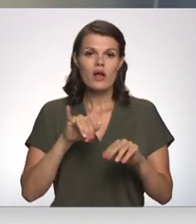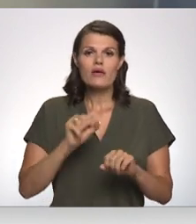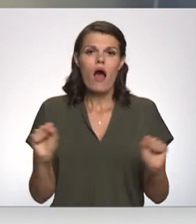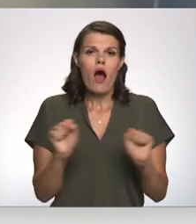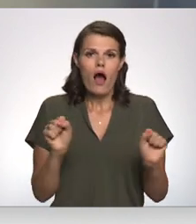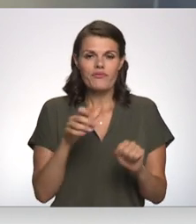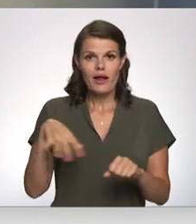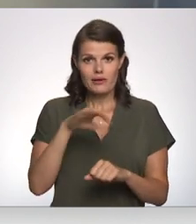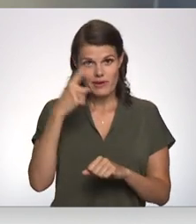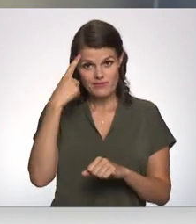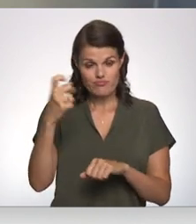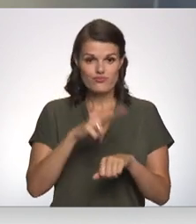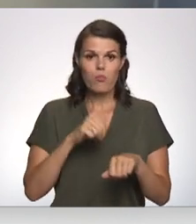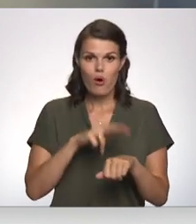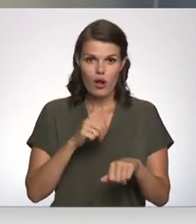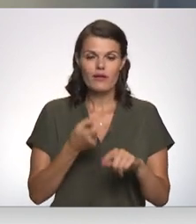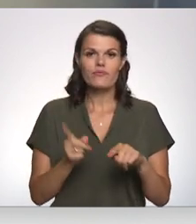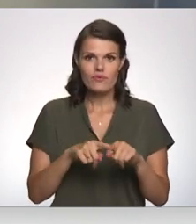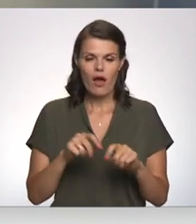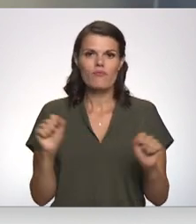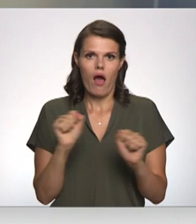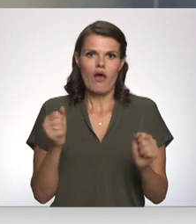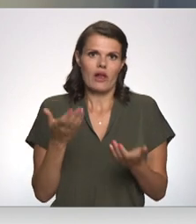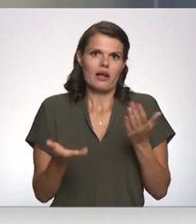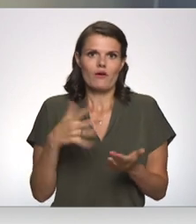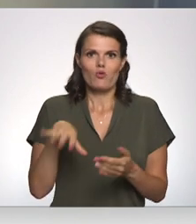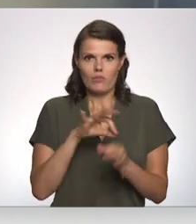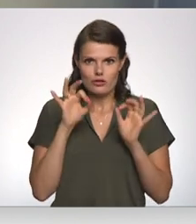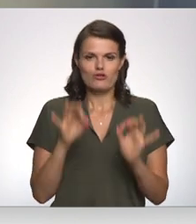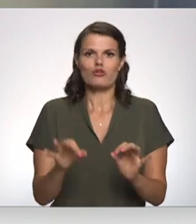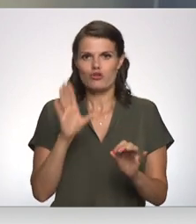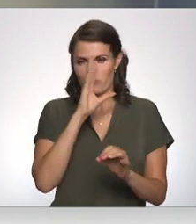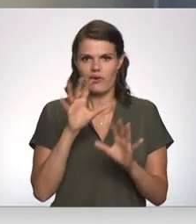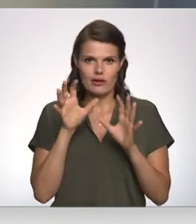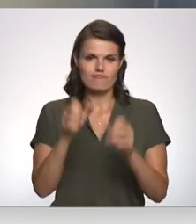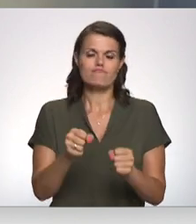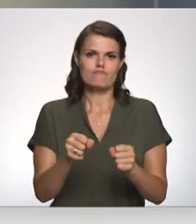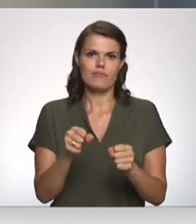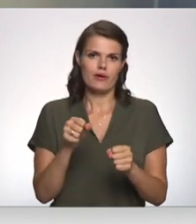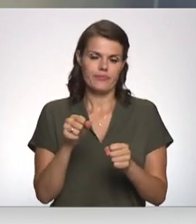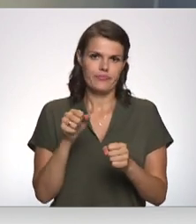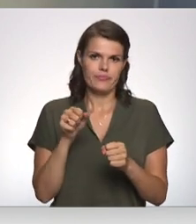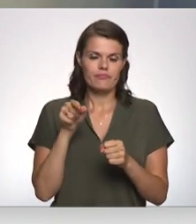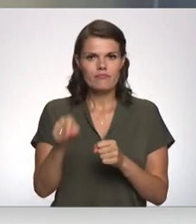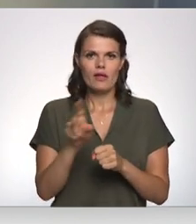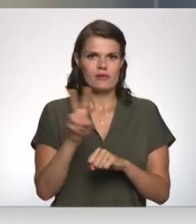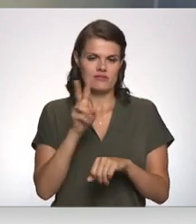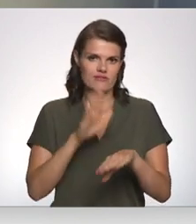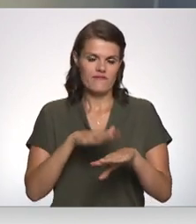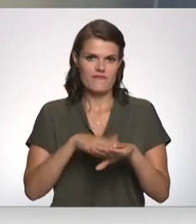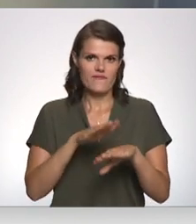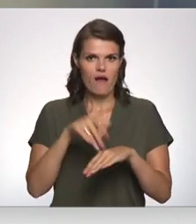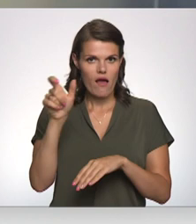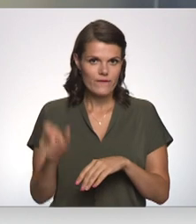sātrāk ziņojam policijai, jo lielāk iespēja mums arī uz karstām pēdām šo te pāri darītāju